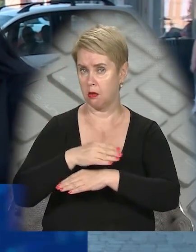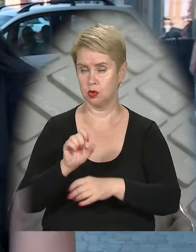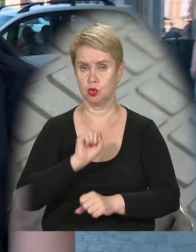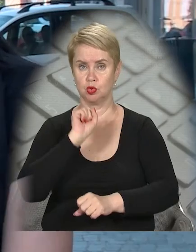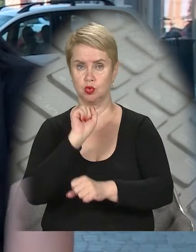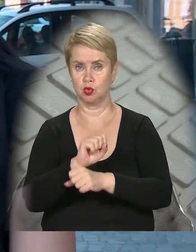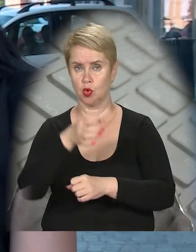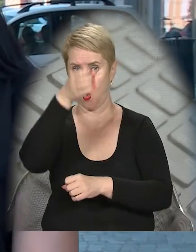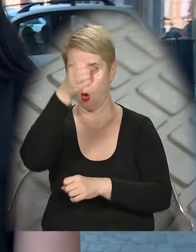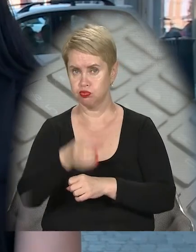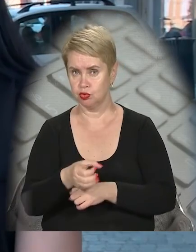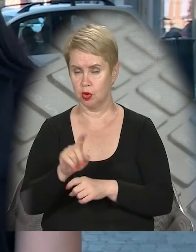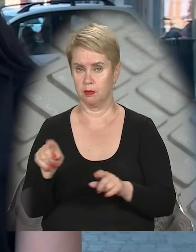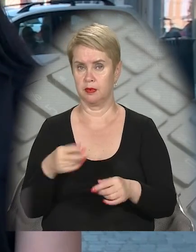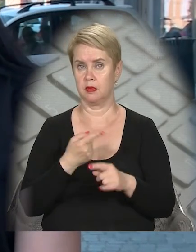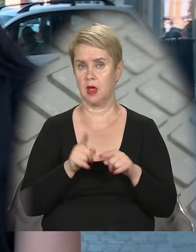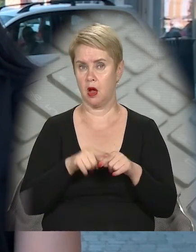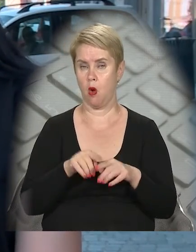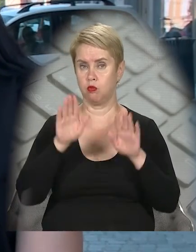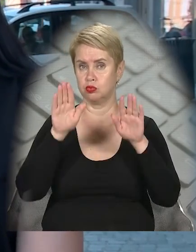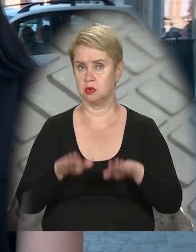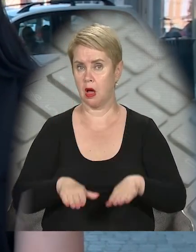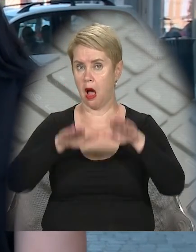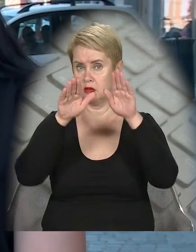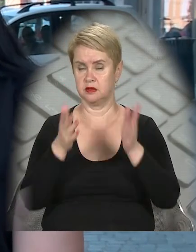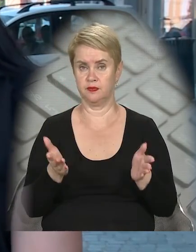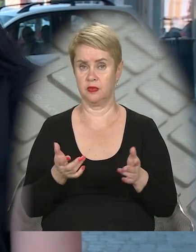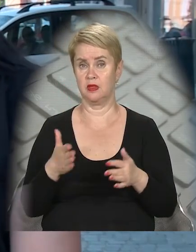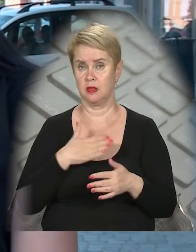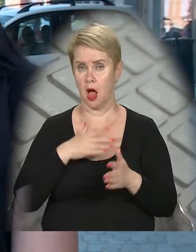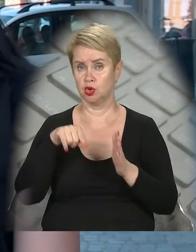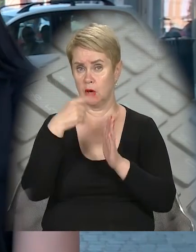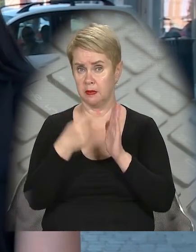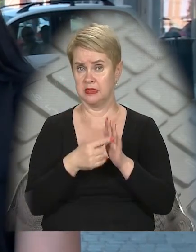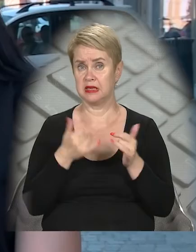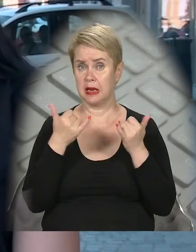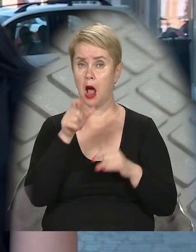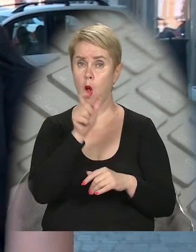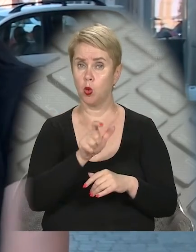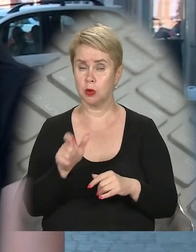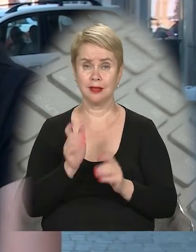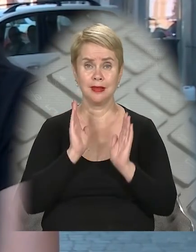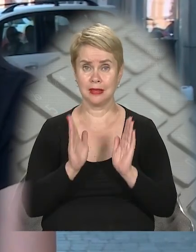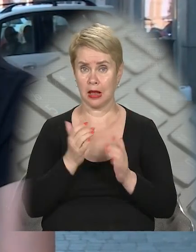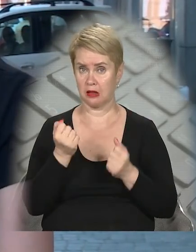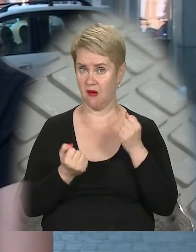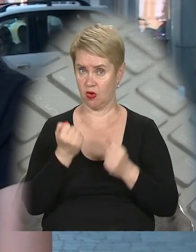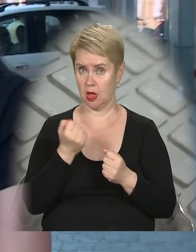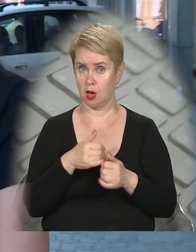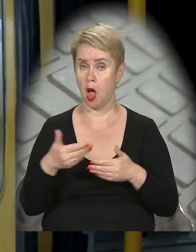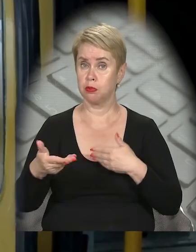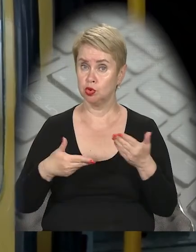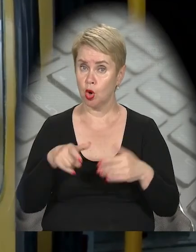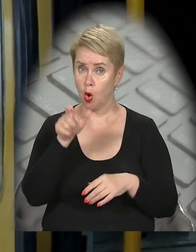стопчики, які можуть бути підніматися та опускатися. Наше місто – це місто для людей і не тільки для водіїв, а й для